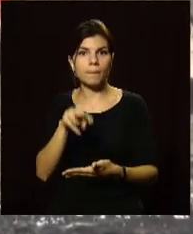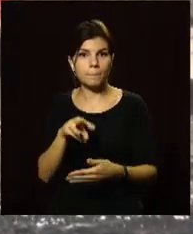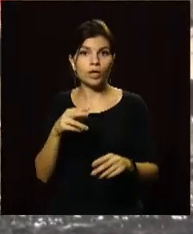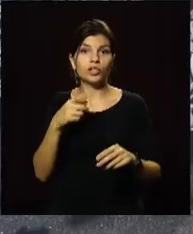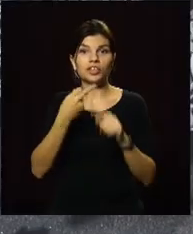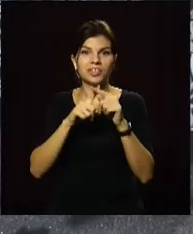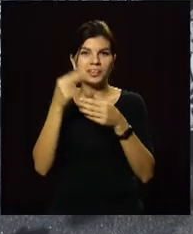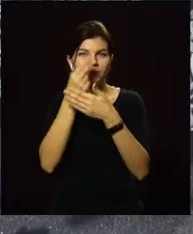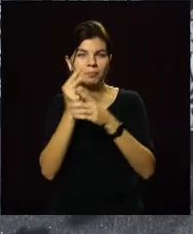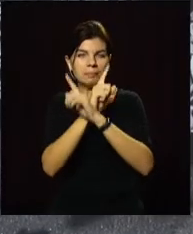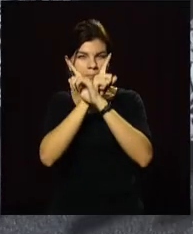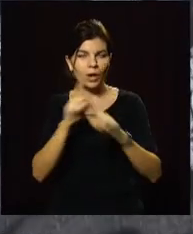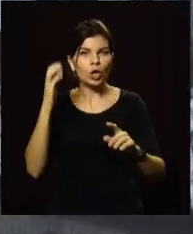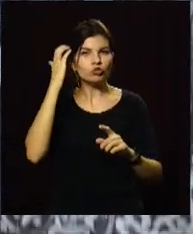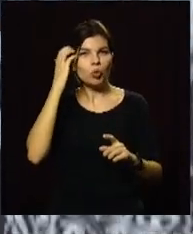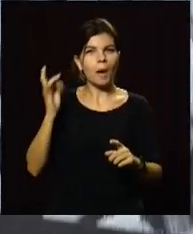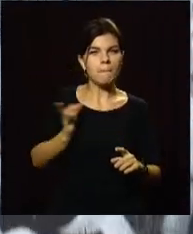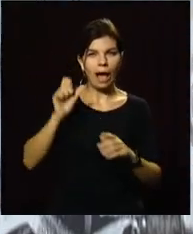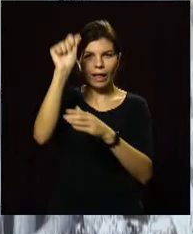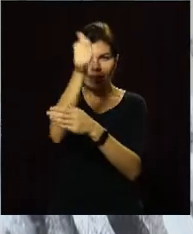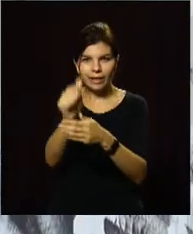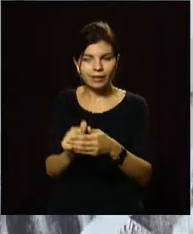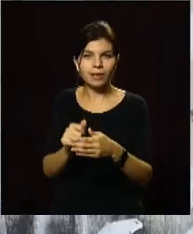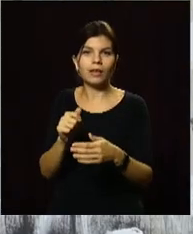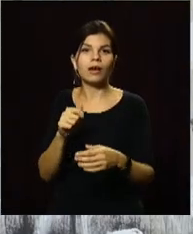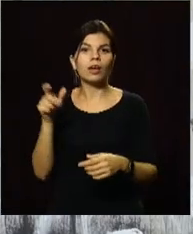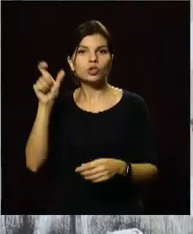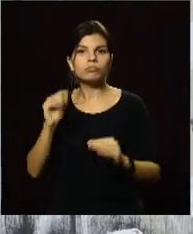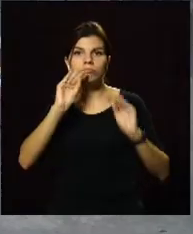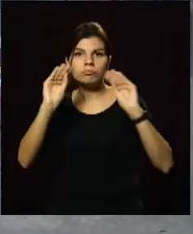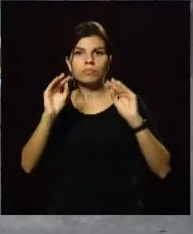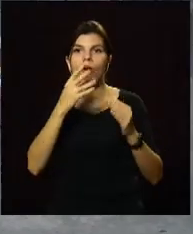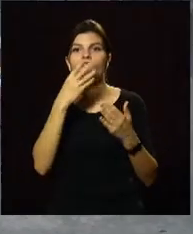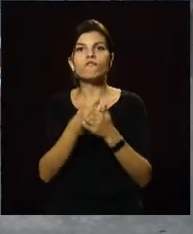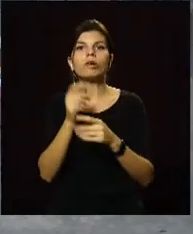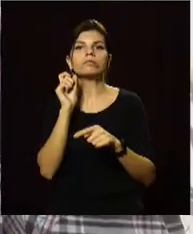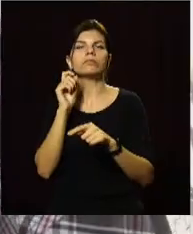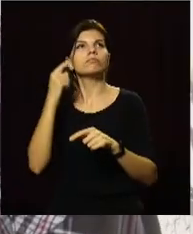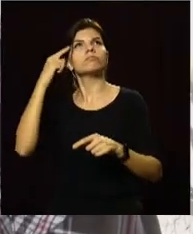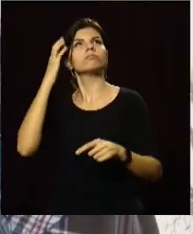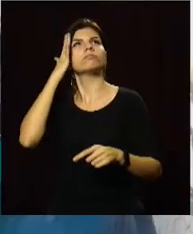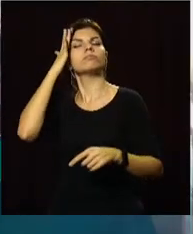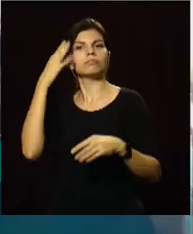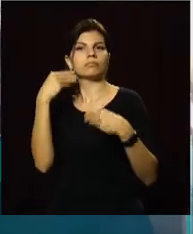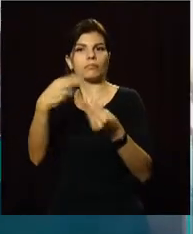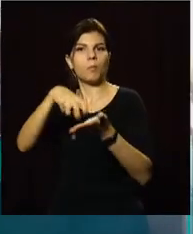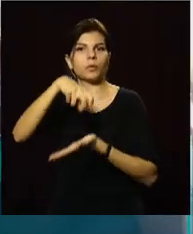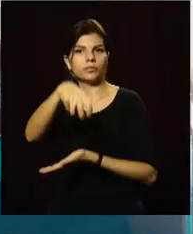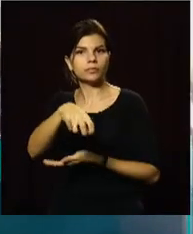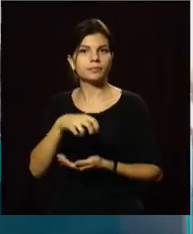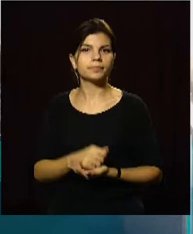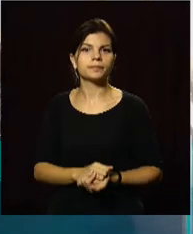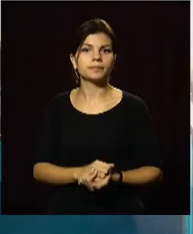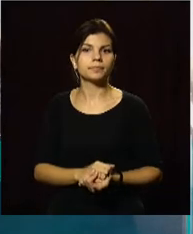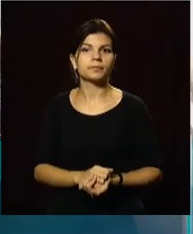Через ці 14 завитки, чорнобілі лінії та штрихи митець передає глядачам свій посил. Мой посил – будь добрий.